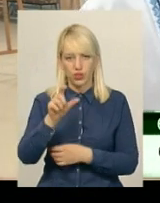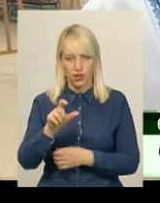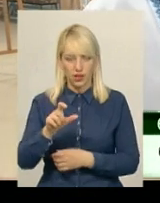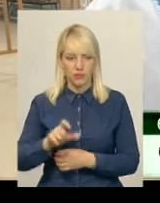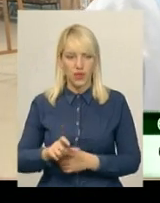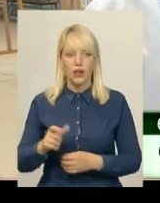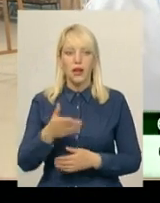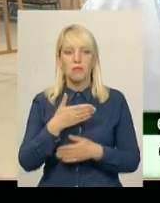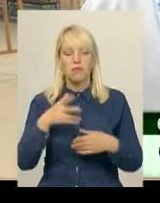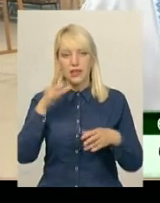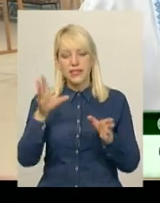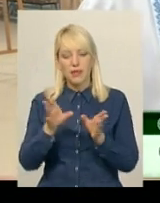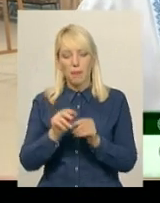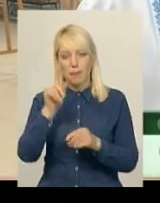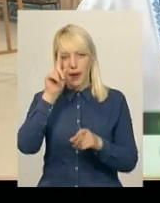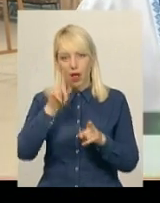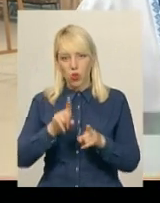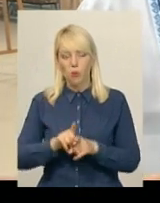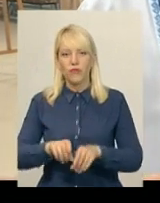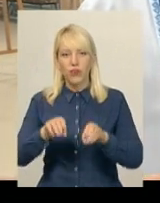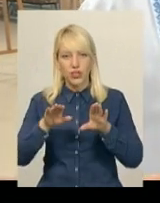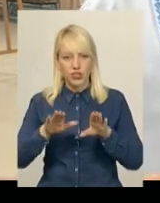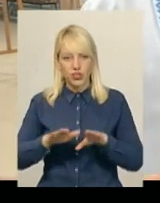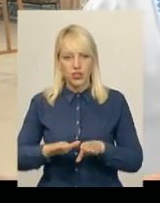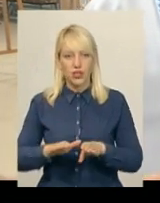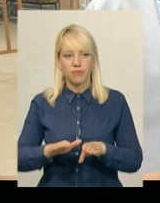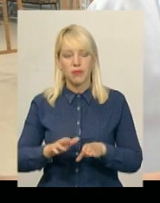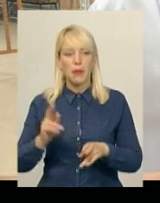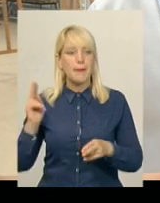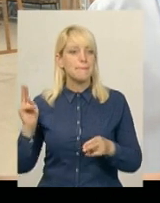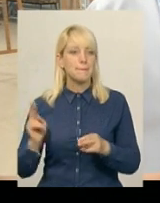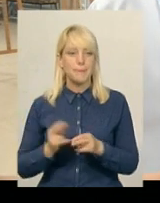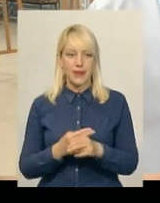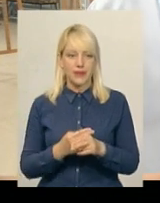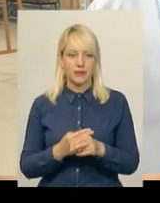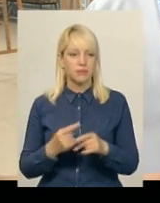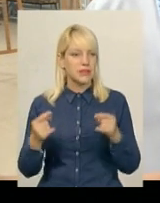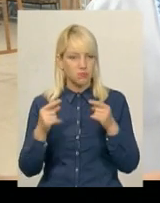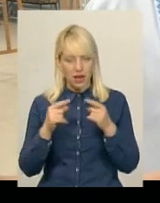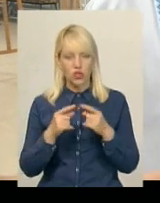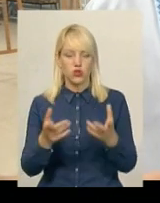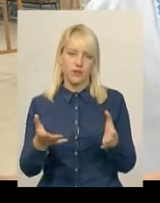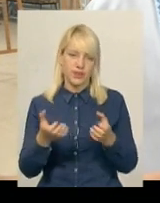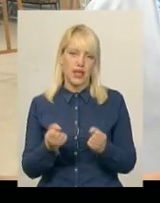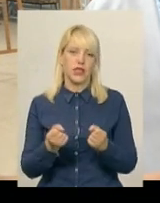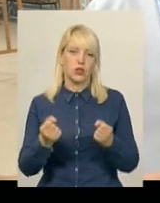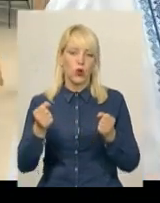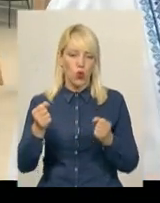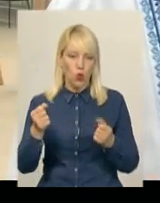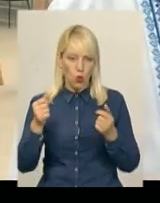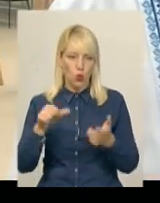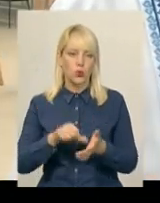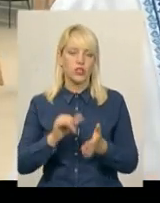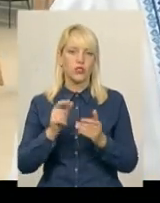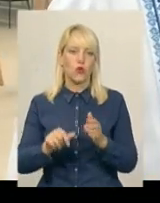ми з братом вирішили безперечно взяти участь у відкритті виставки.